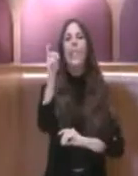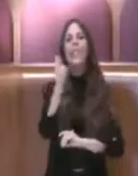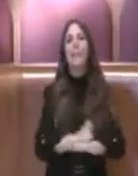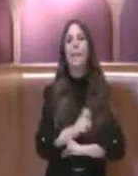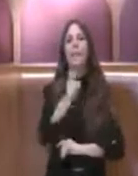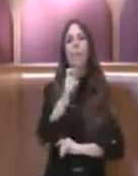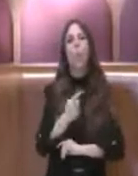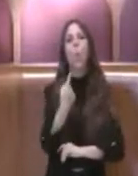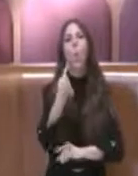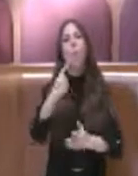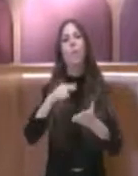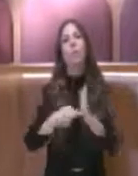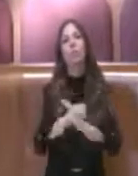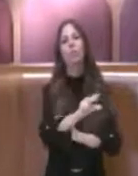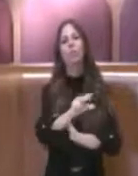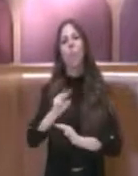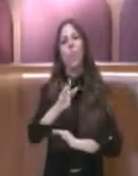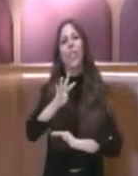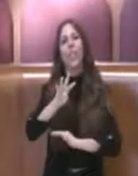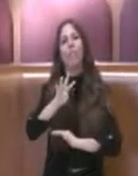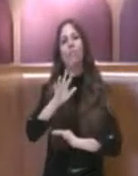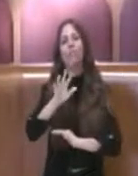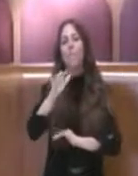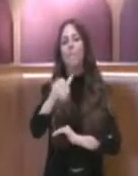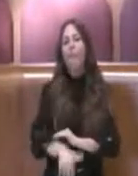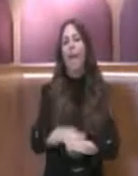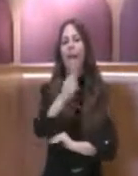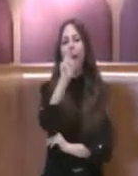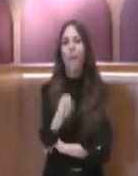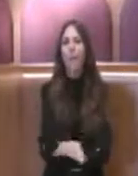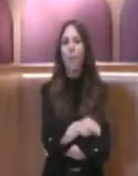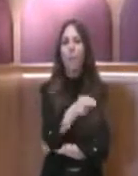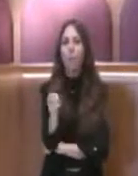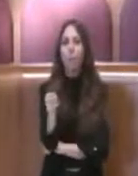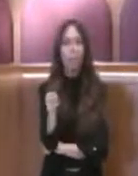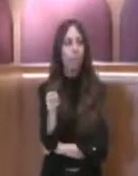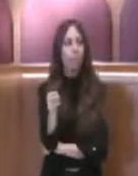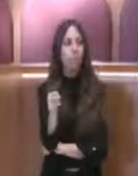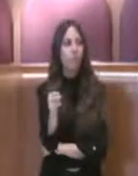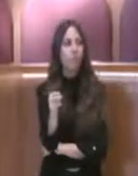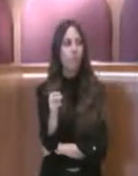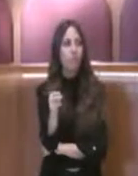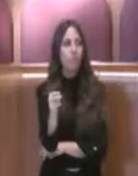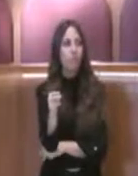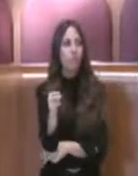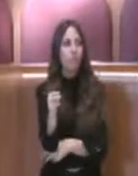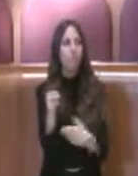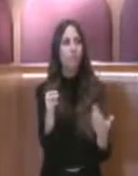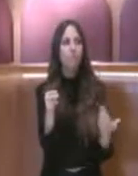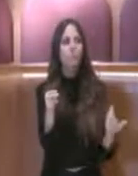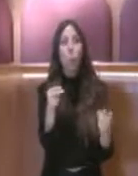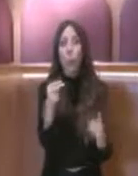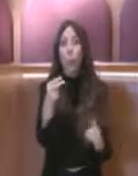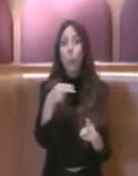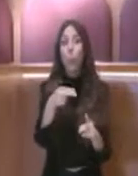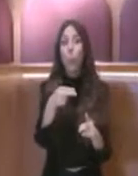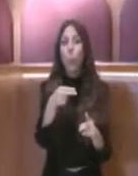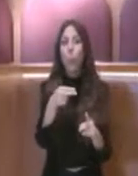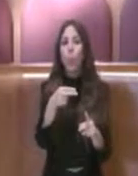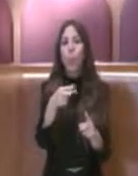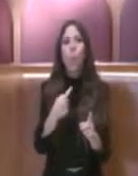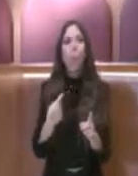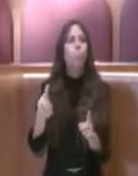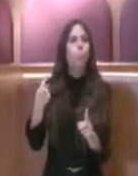355 mila euro, che di fatto si è andato a sommare a una serie, le